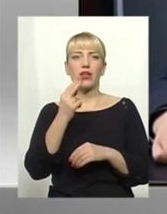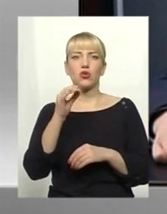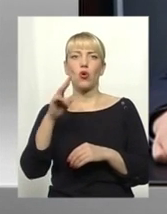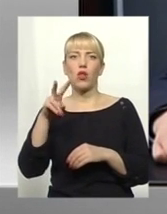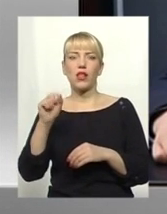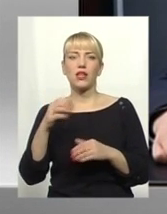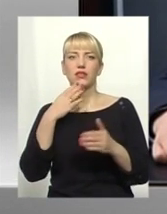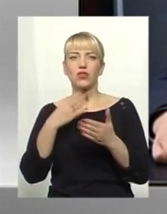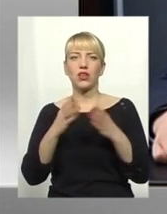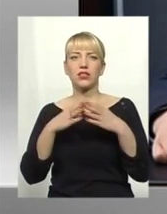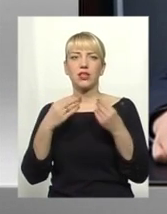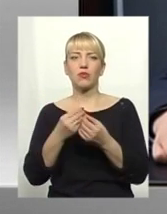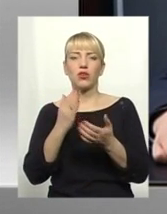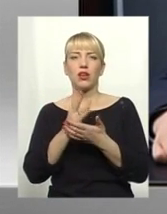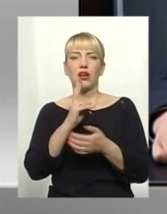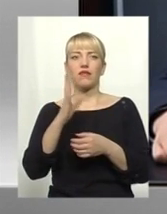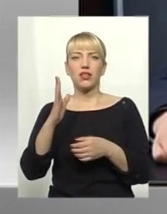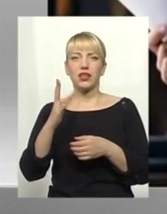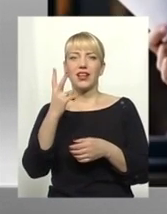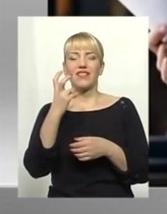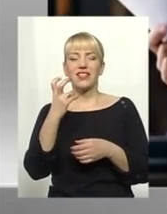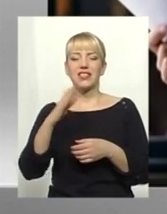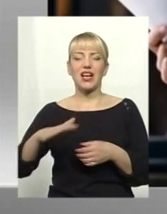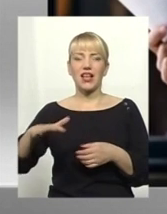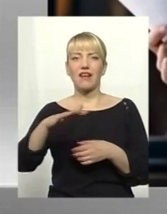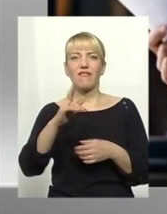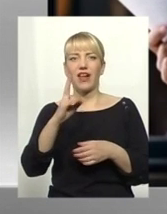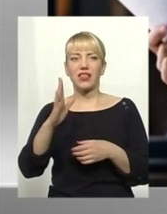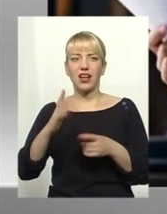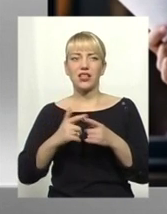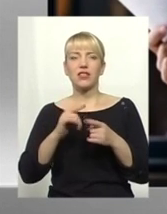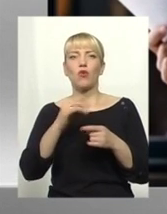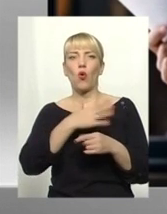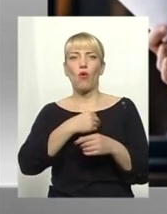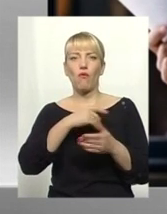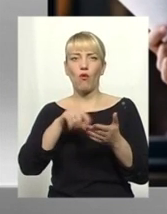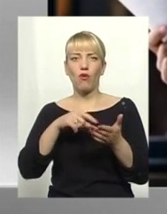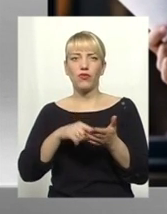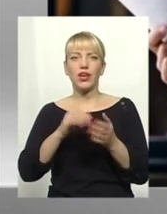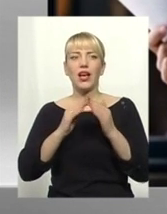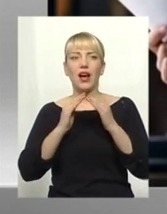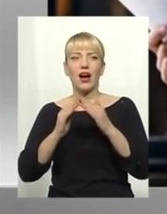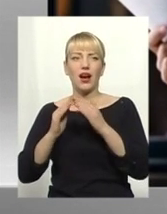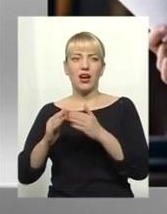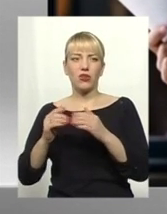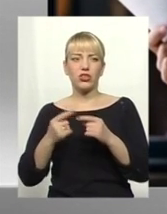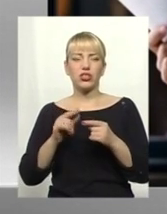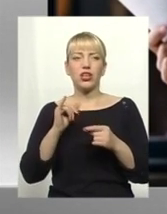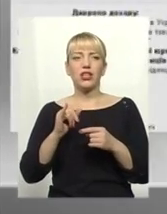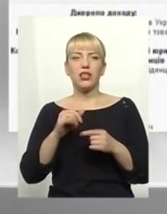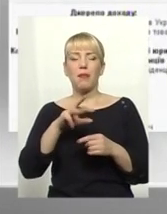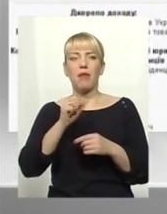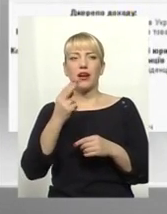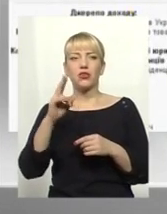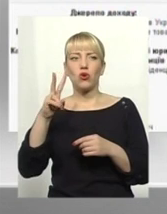володіє квартирою у 200 квадратів у Львові, гаражем та земельною ділянкою, записаною на самого нардепа. У родині Мацоли